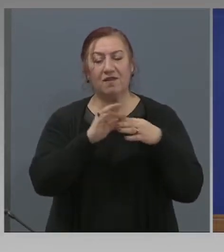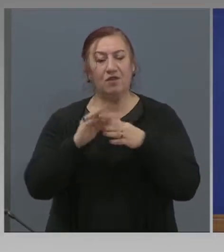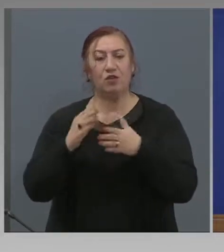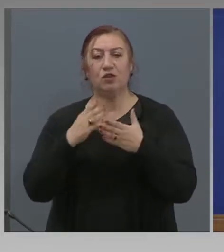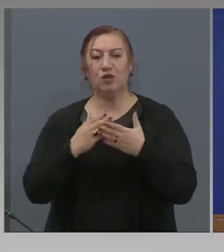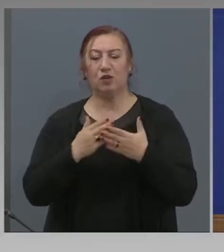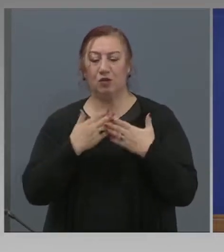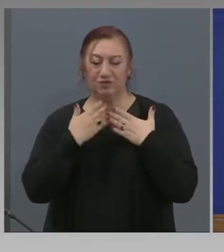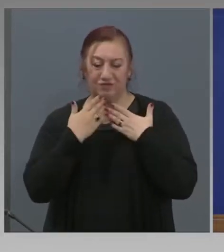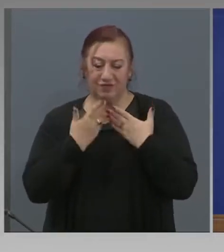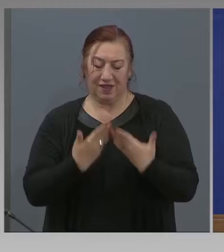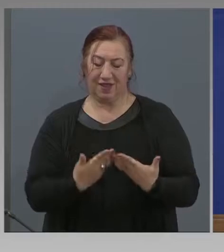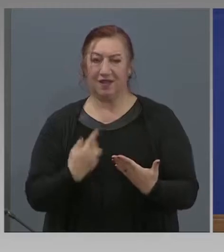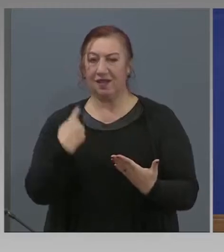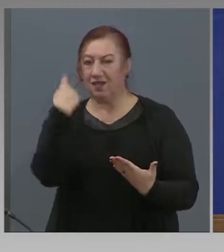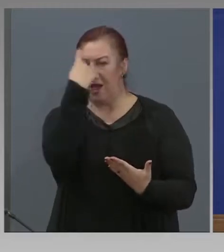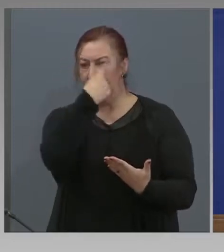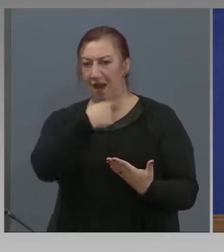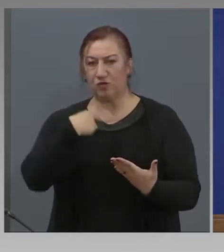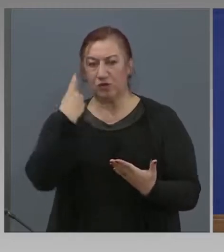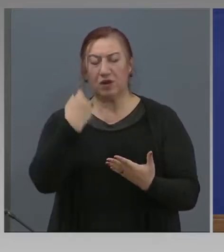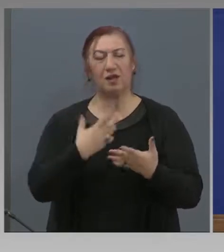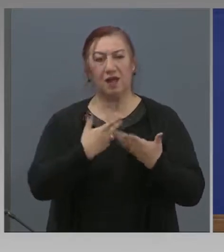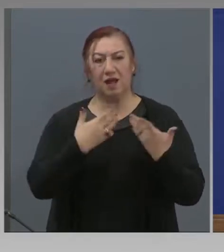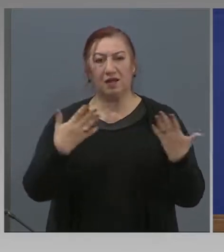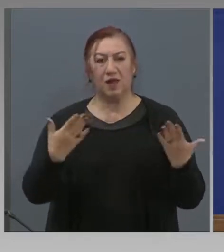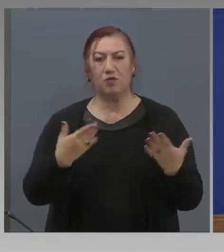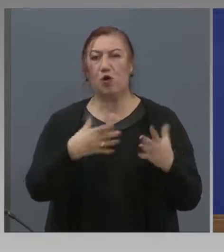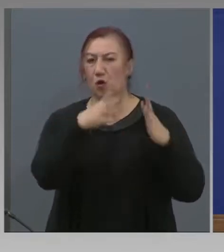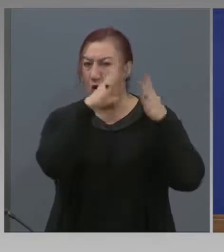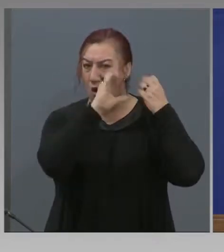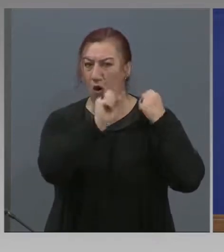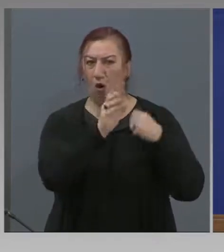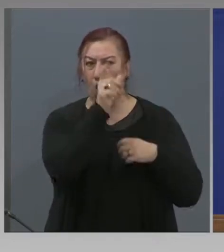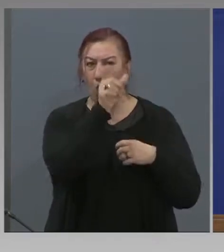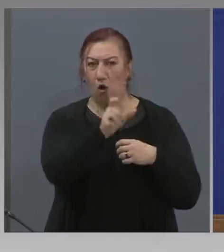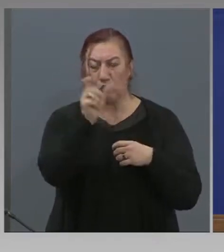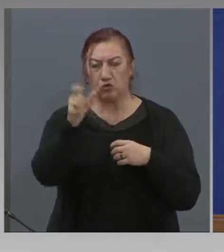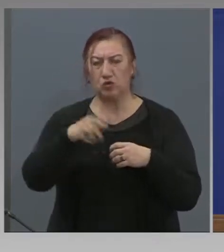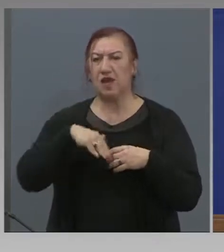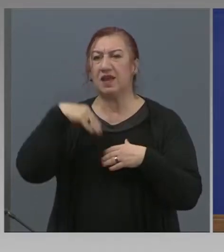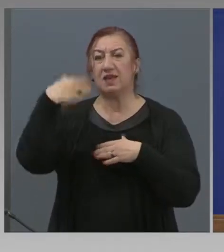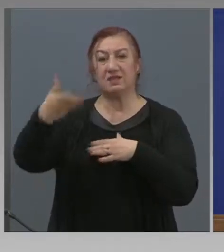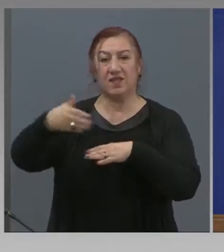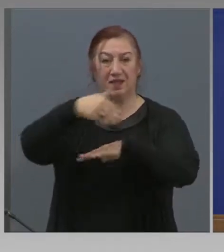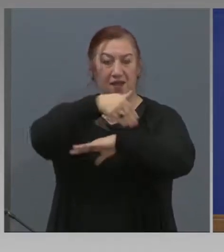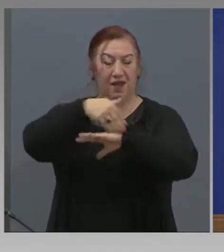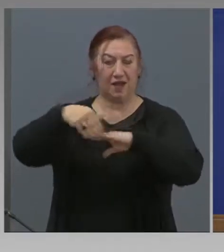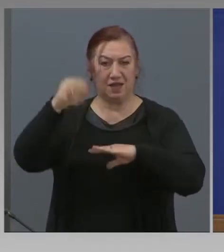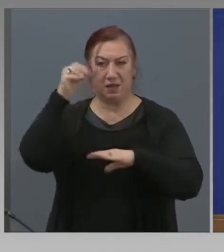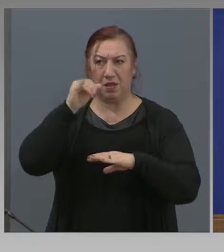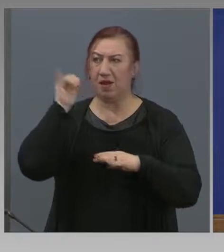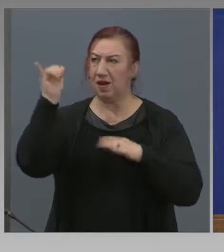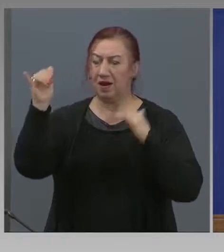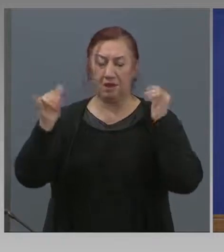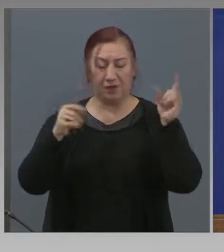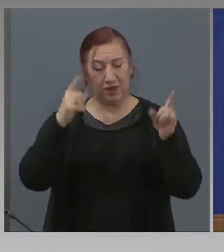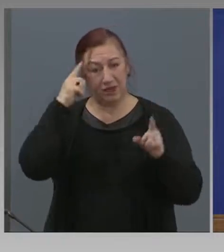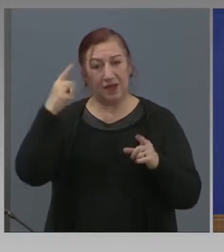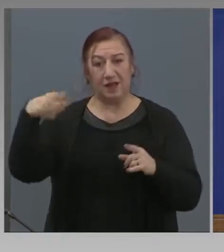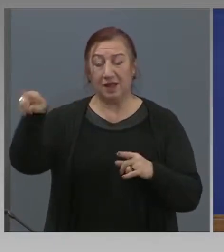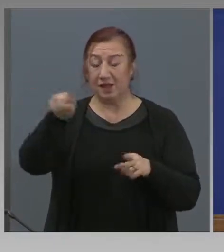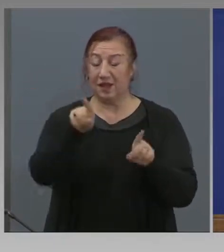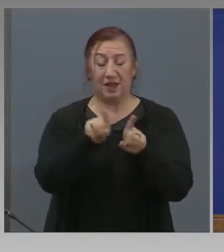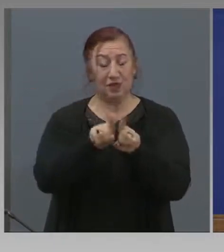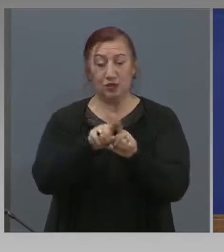на престижа на редицата, консулски служители и задгранични служители от всякакъв ранг, защото знаете, че те са едни от служителите също